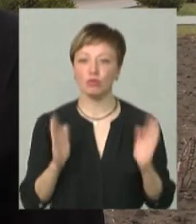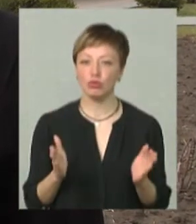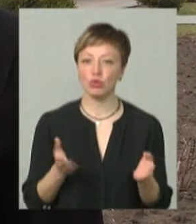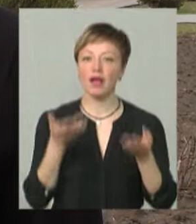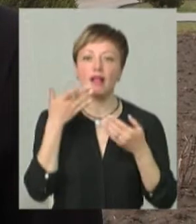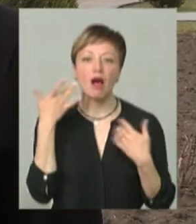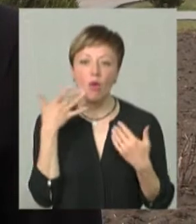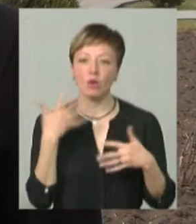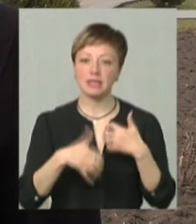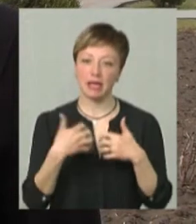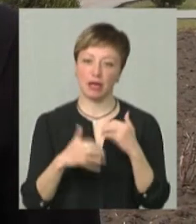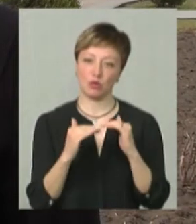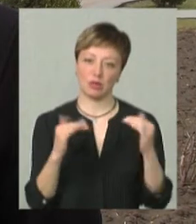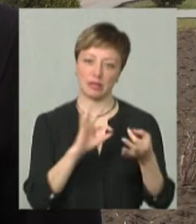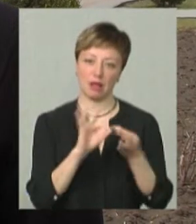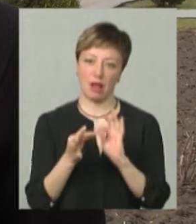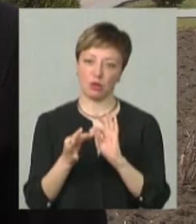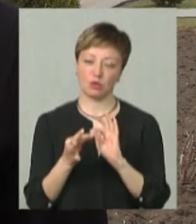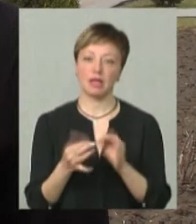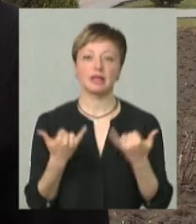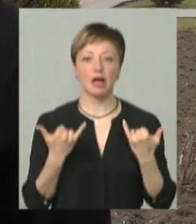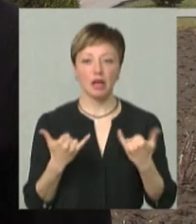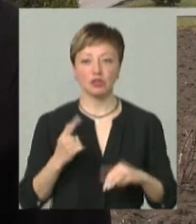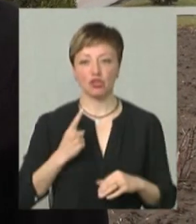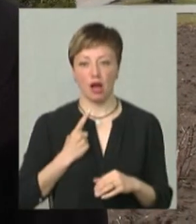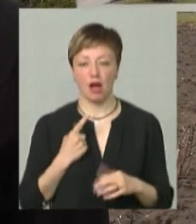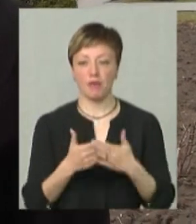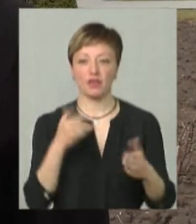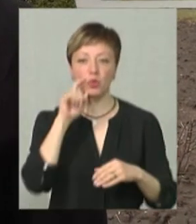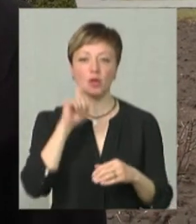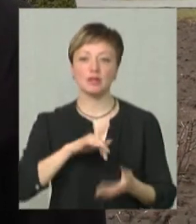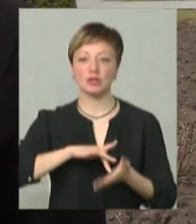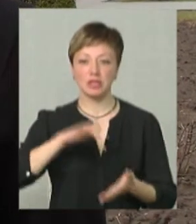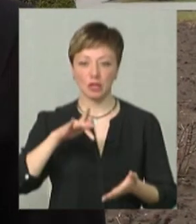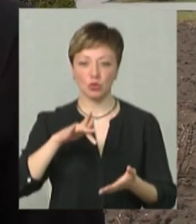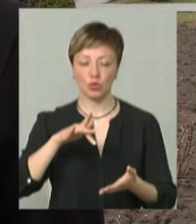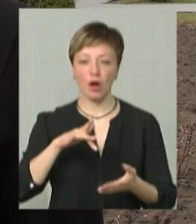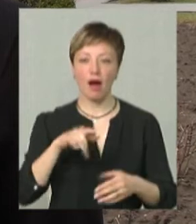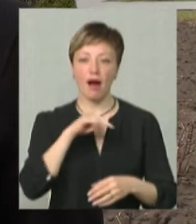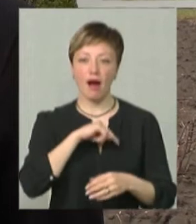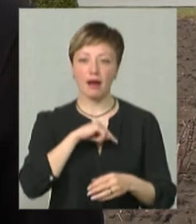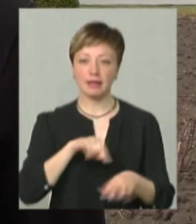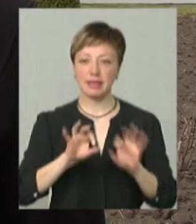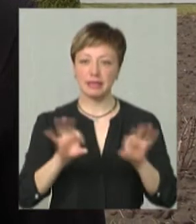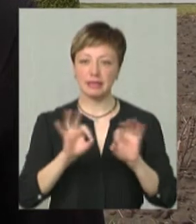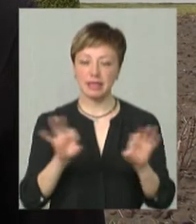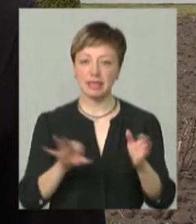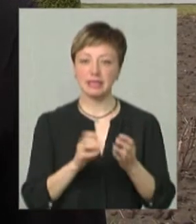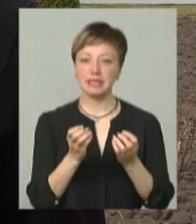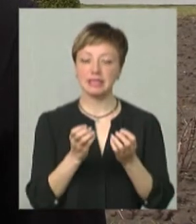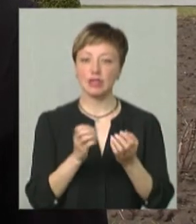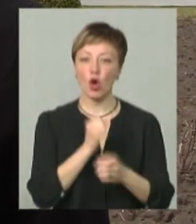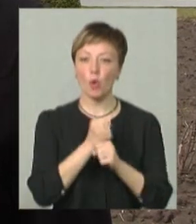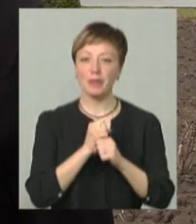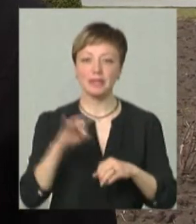легкої і середньої складності. Наразі ми чекаємо від Українського центру характеристик сертифікаційних робіт з